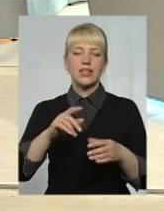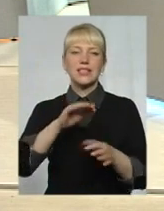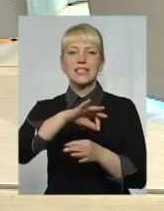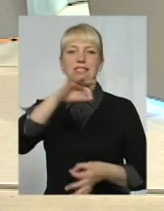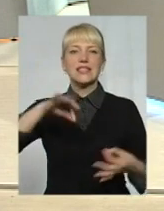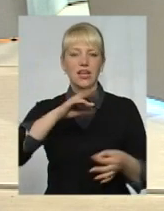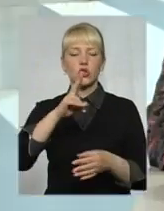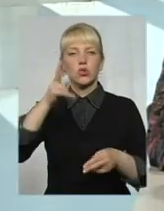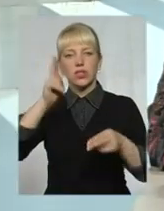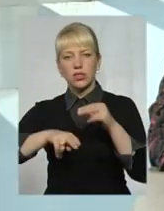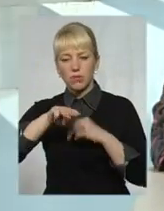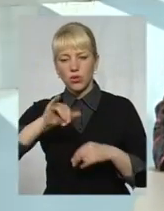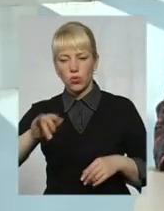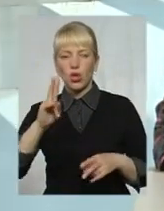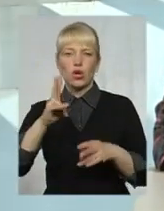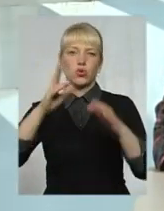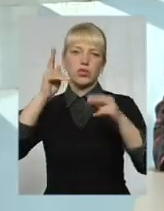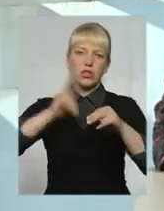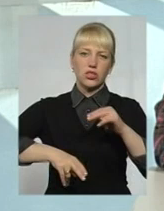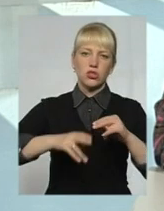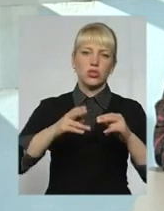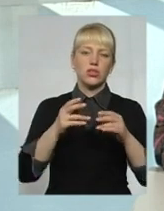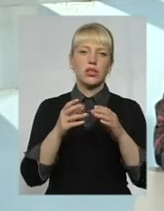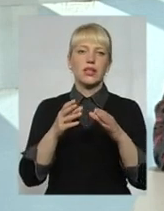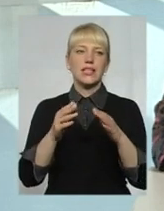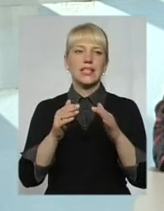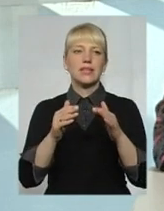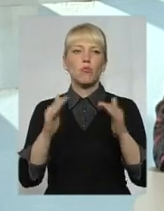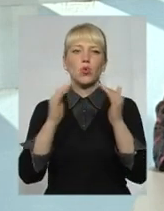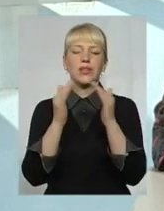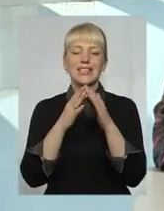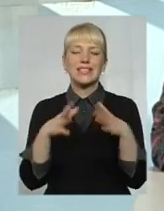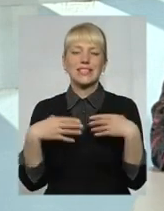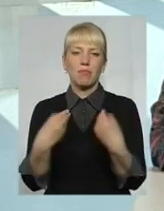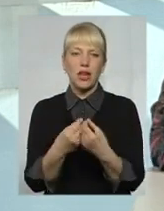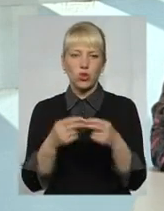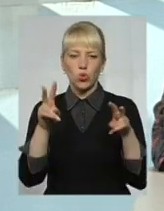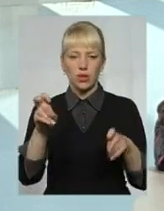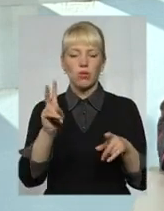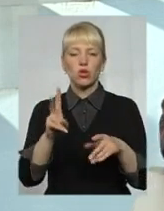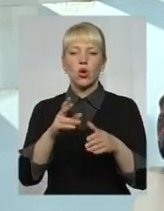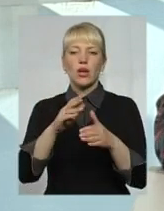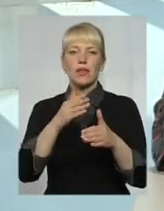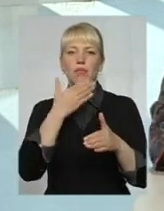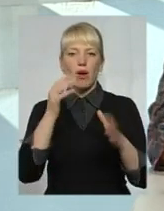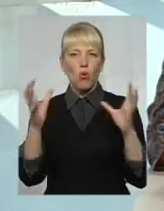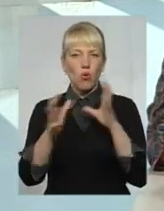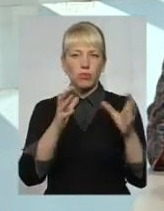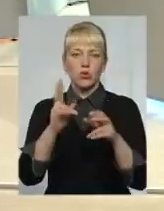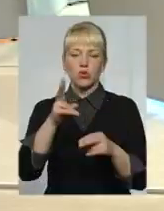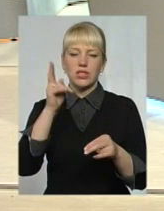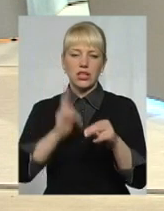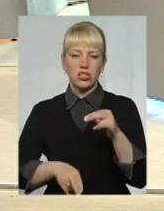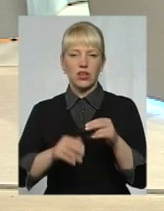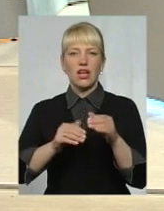освіту, ті, які виходять з будинків сімейного прийомних сімей, з будинків сімейного типу прийомних сімей, ті, які виходять з підопіку, ті, які закінчили вищі навчальні